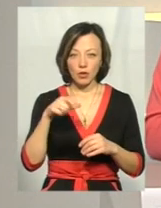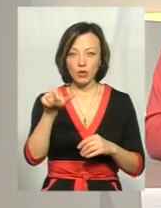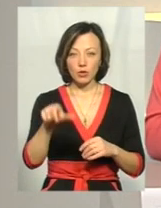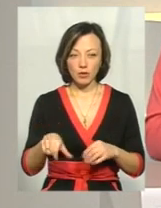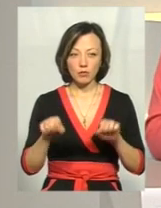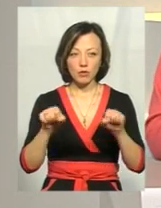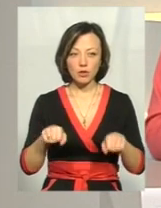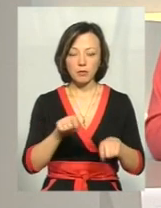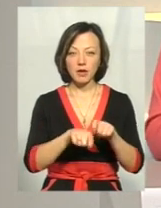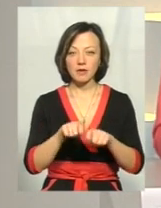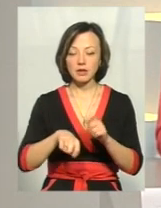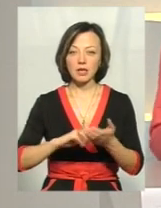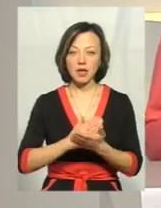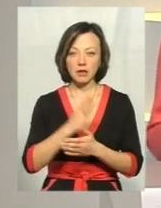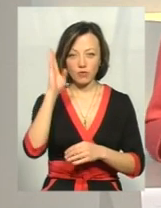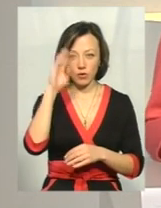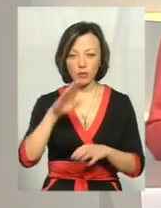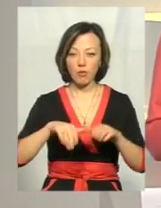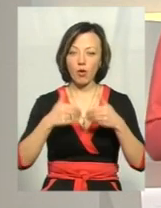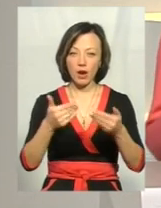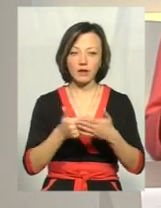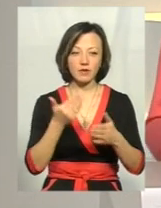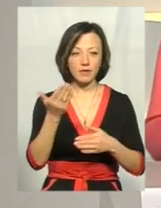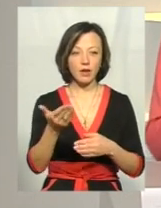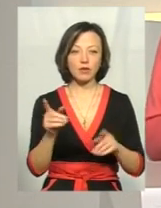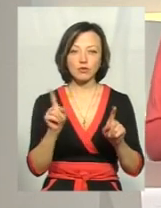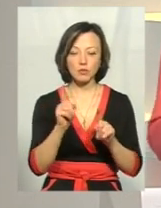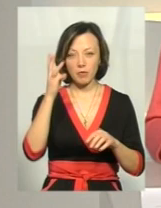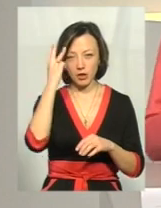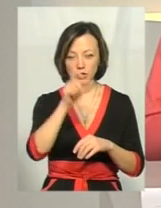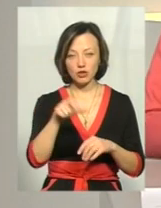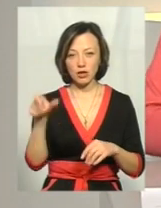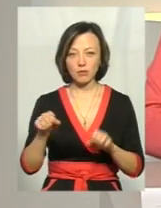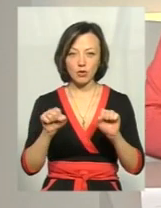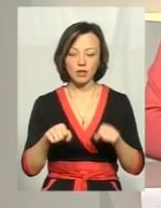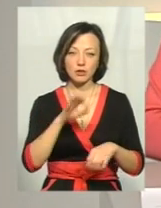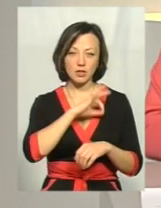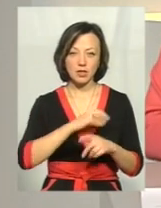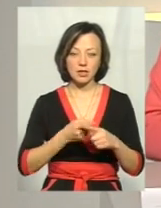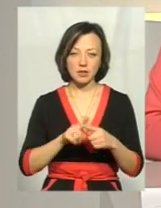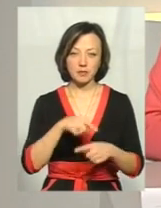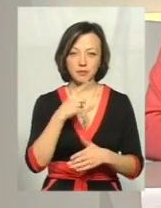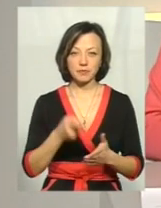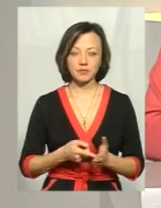може перевірити якість води? Є якісь поради від вас, щоб хмельничани, подоляни могли скористатись?